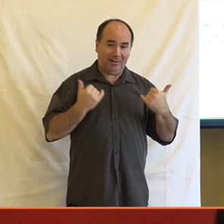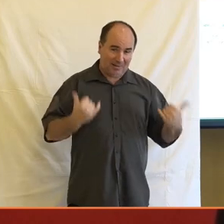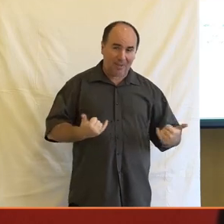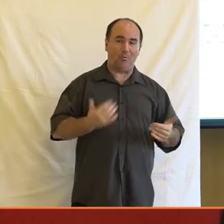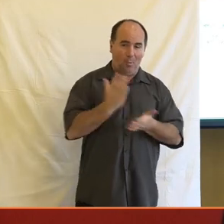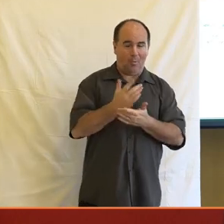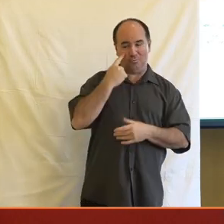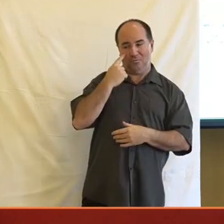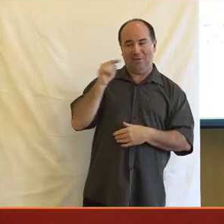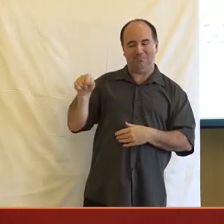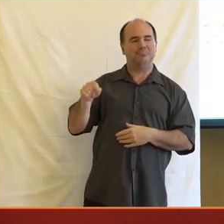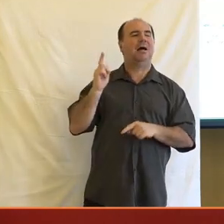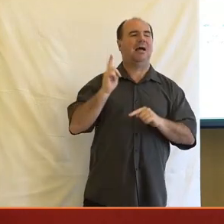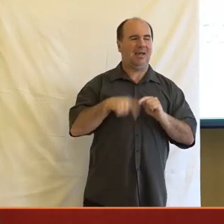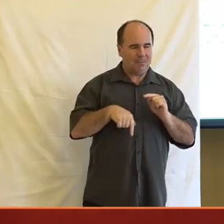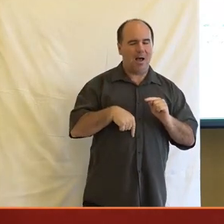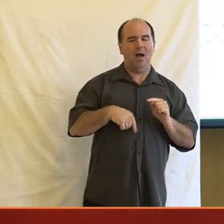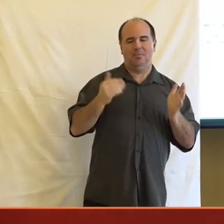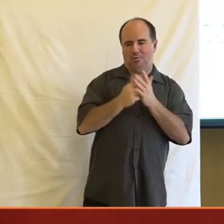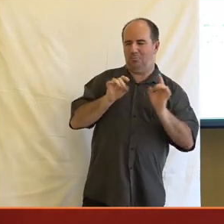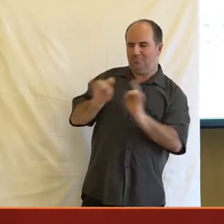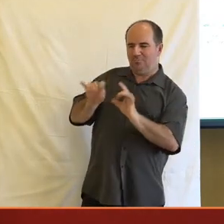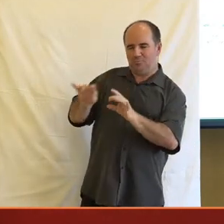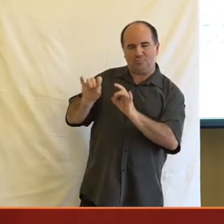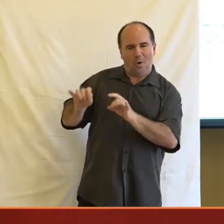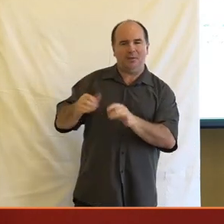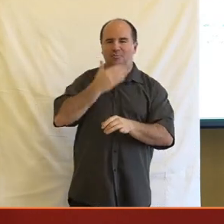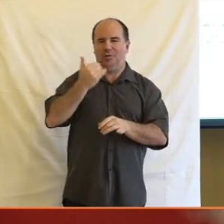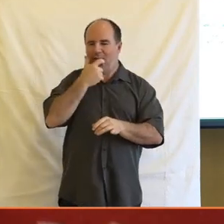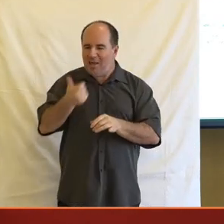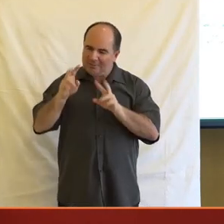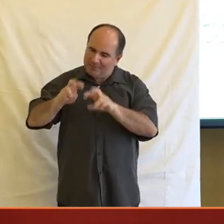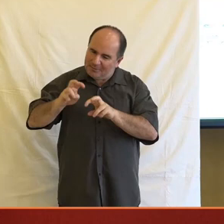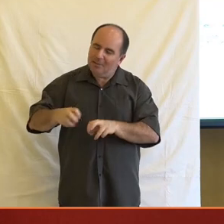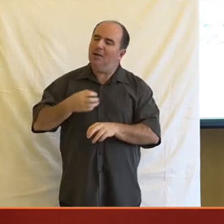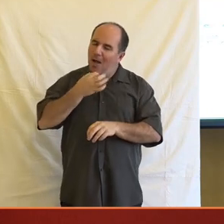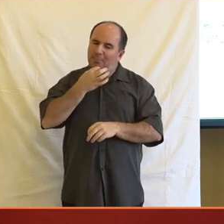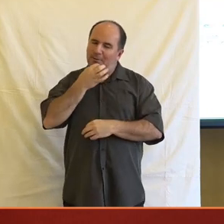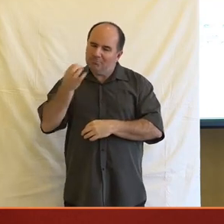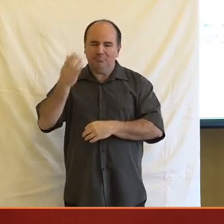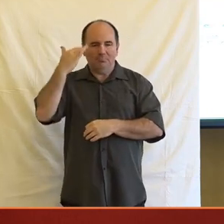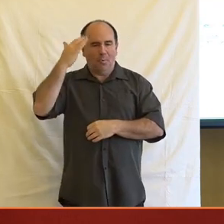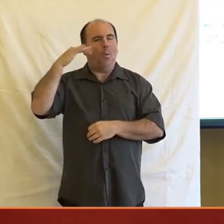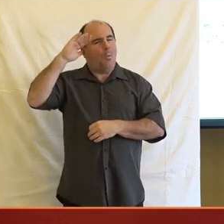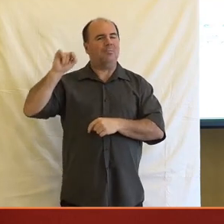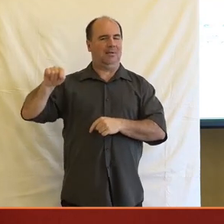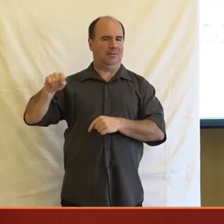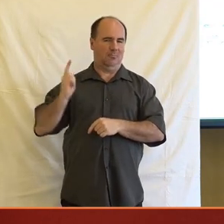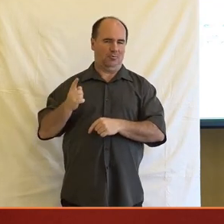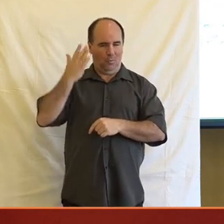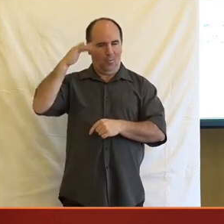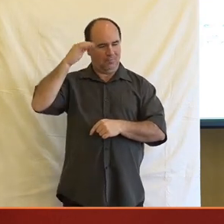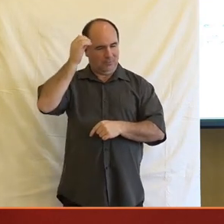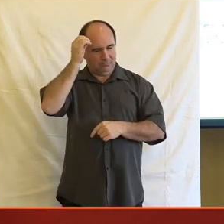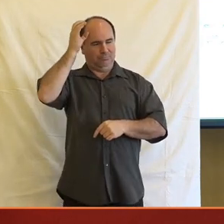Takže si myslím, že my budeme muset, řeknu, nechci o sobě mluvit jako o akademickém sektoru, ale obecně jako my jako novináři se budeme